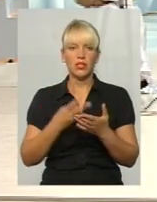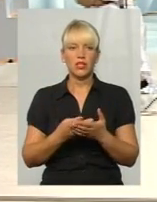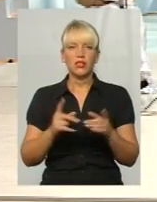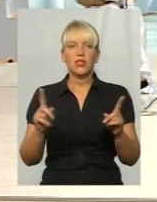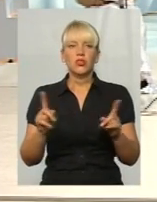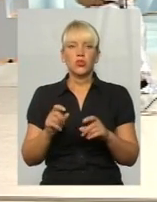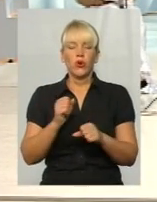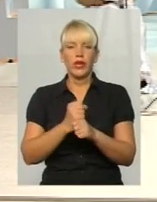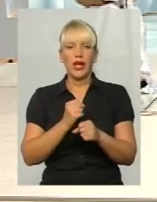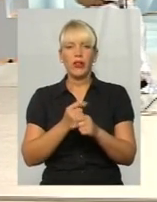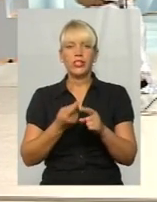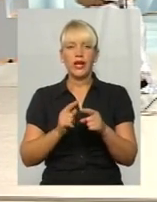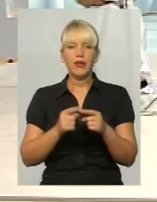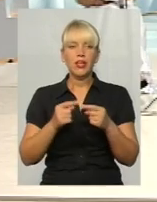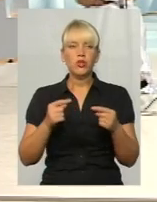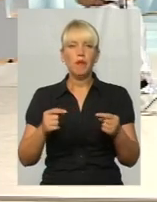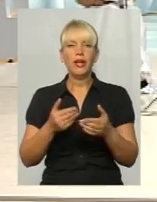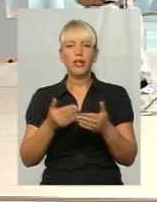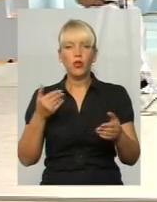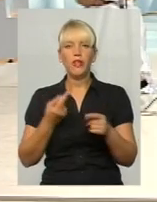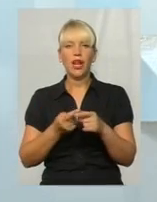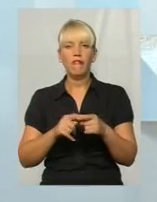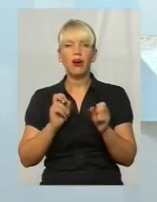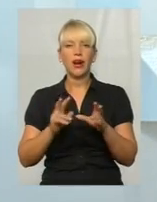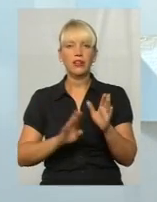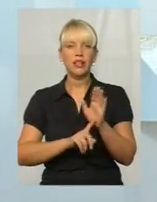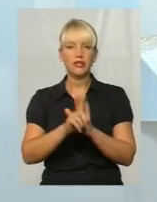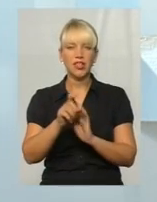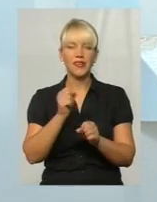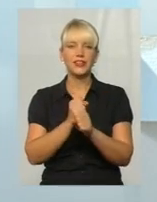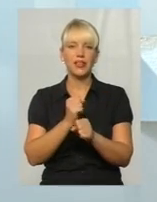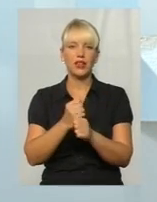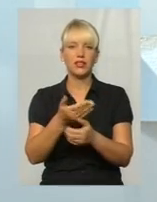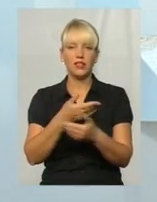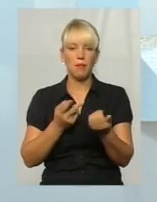роблять з цими інструментами до того, як починають робити нам маникюр.